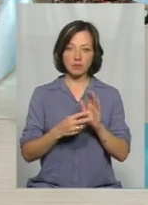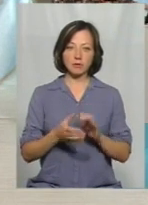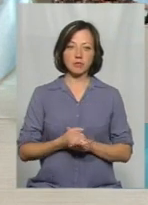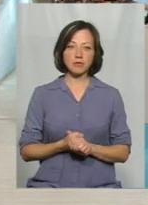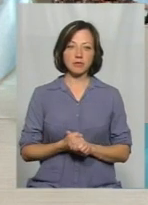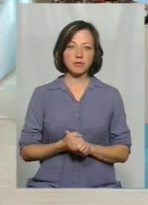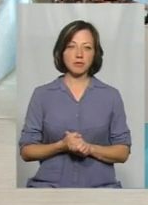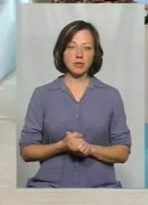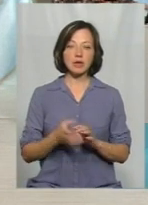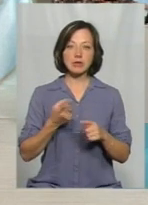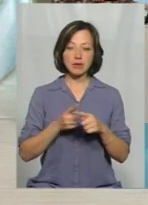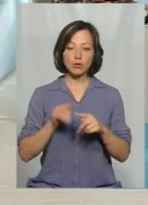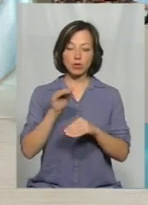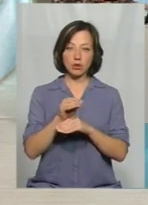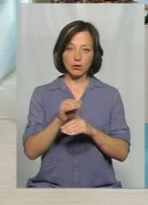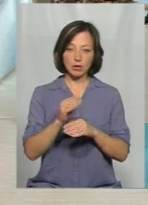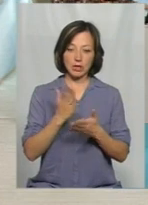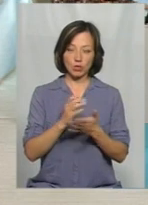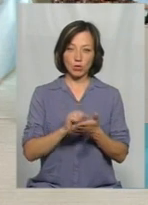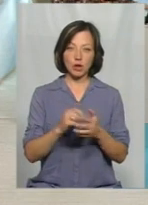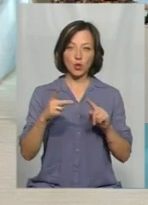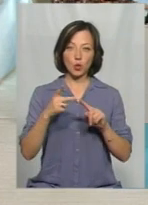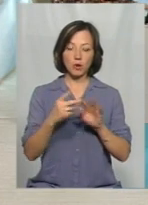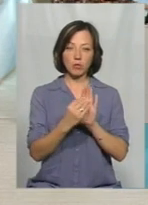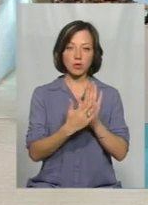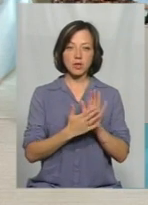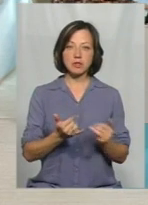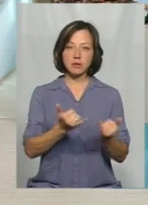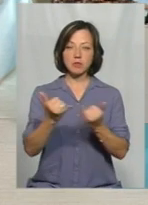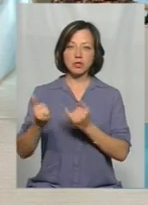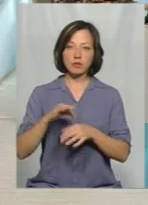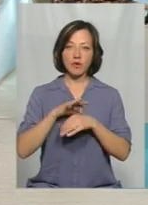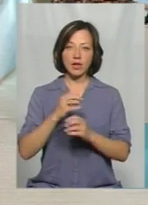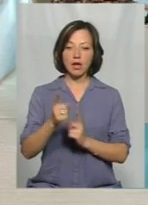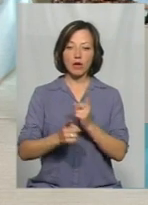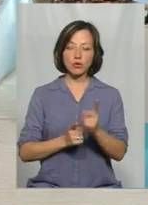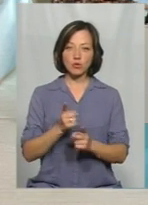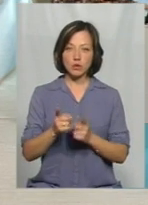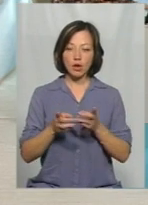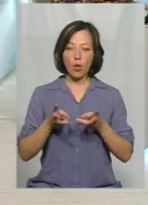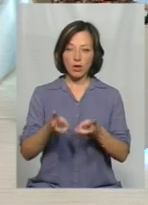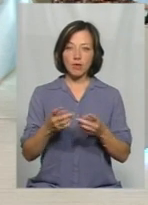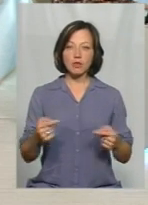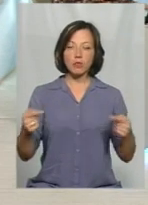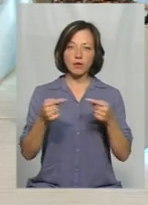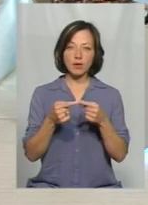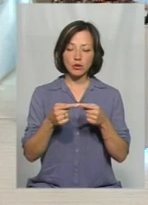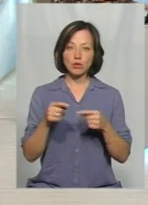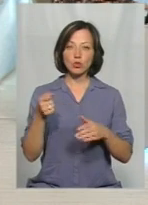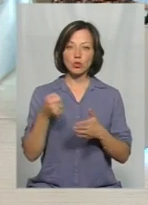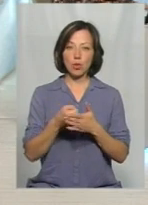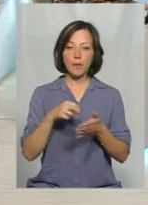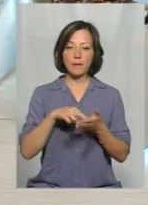він тут є також в документах. Другий пункт, забезпечити проведення реконструкції котельні відповідно до встановлених